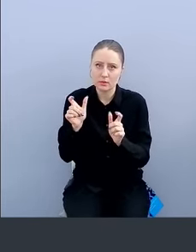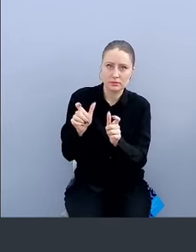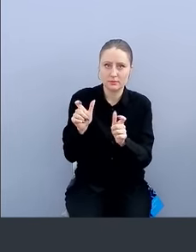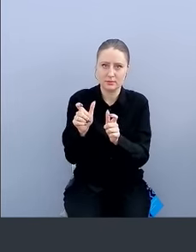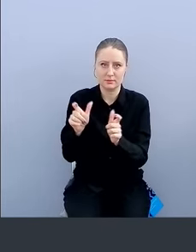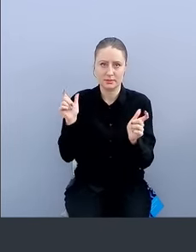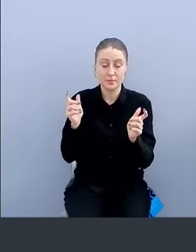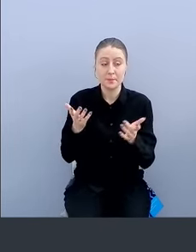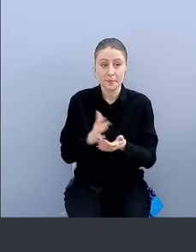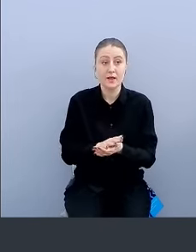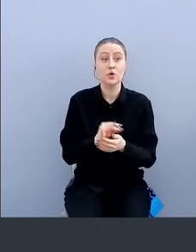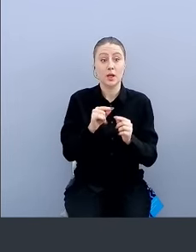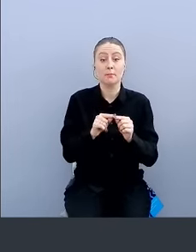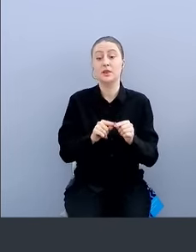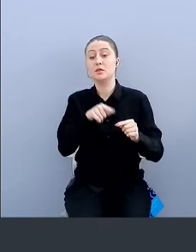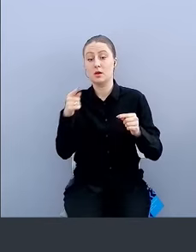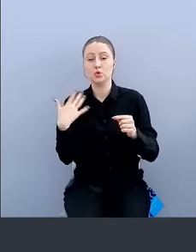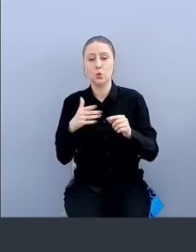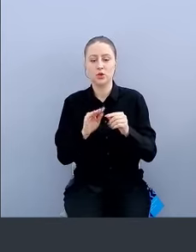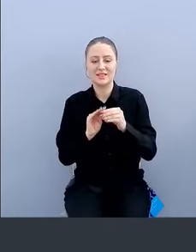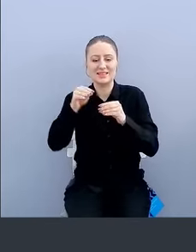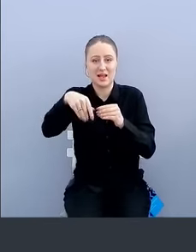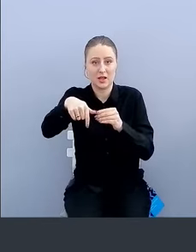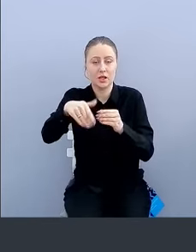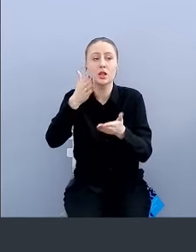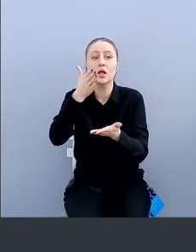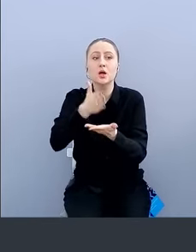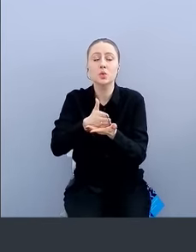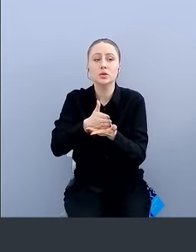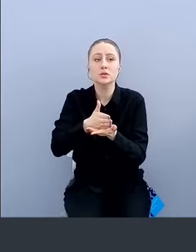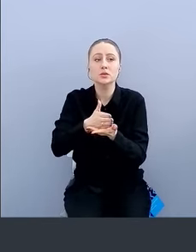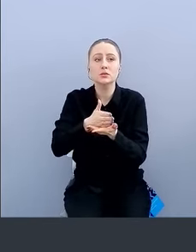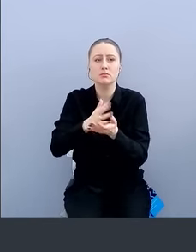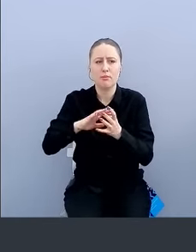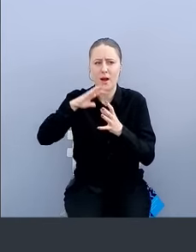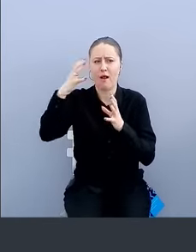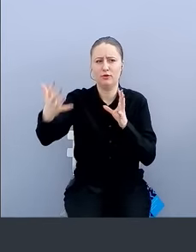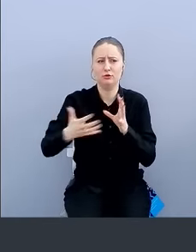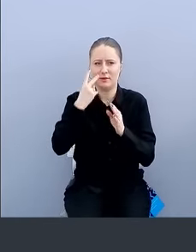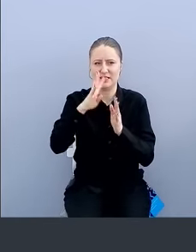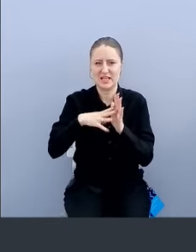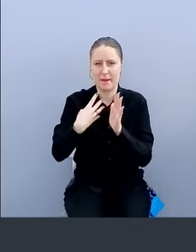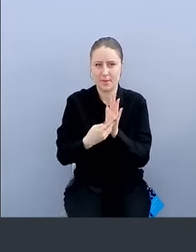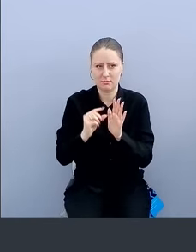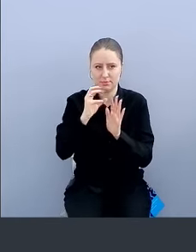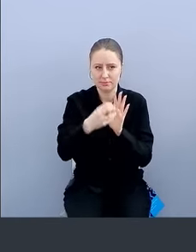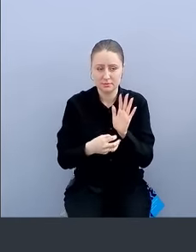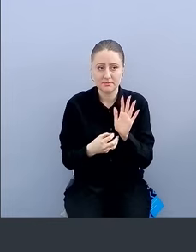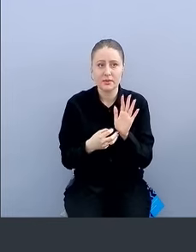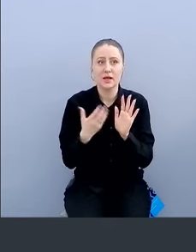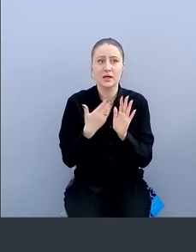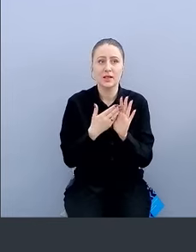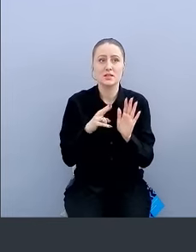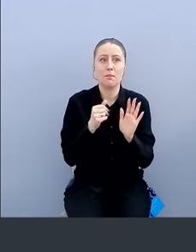Соответственно, и позади него уже находится довольно большая схема. То есть там есть